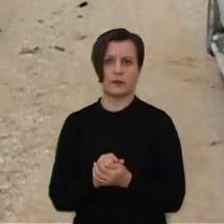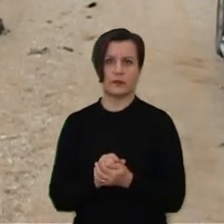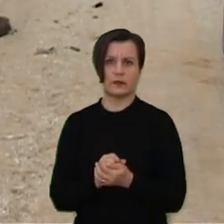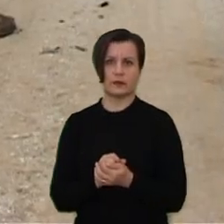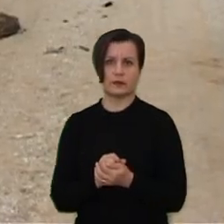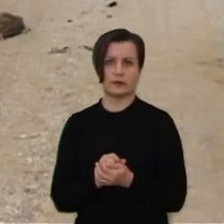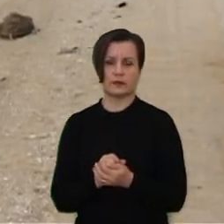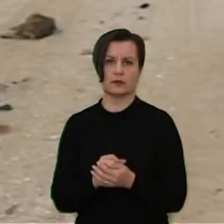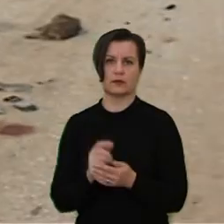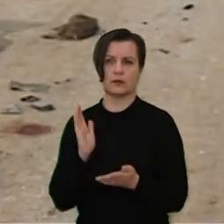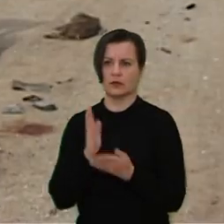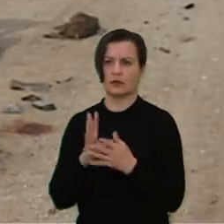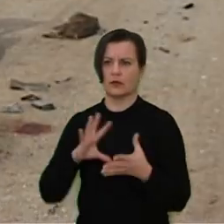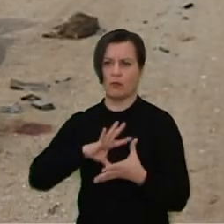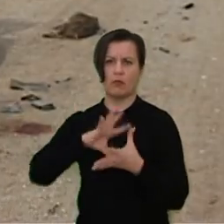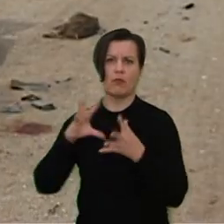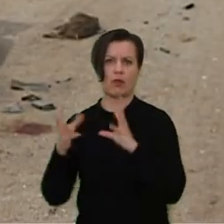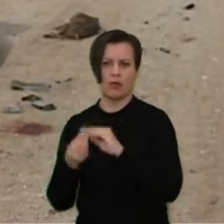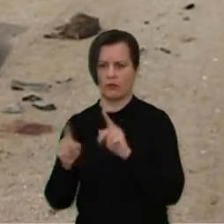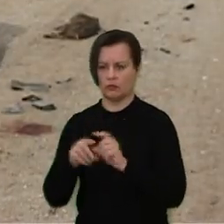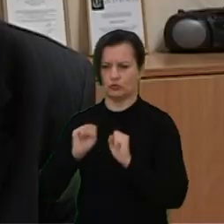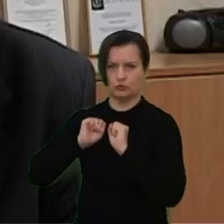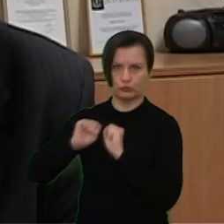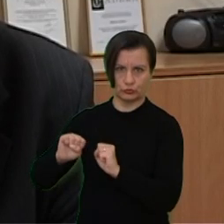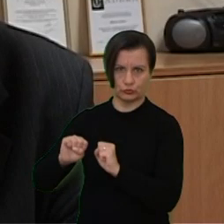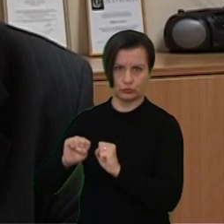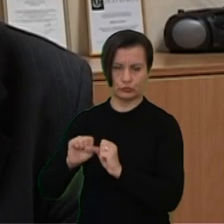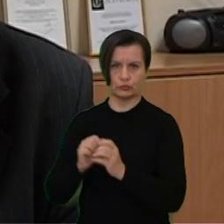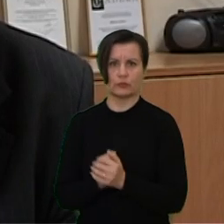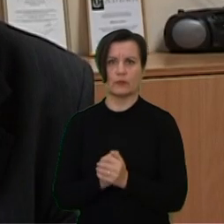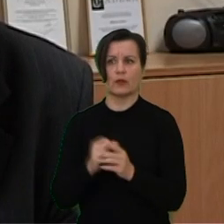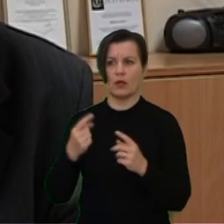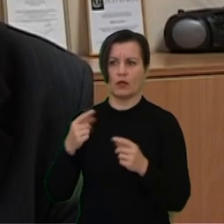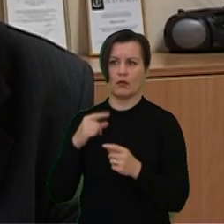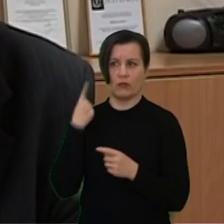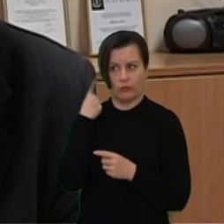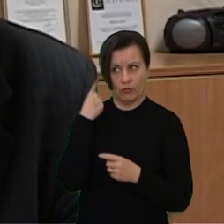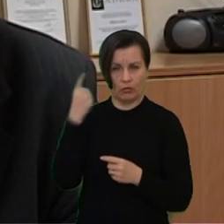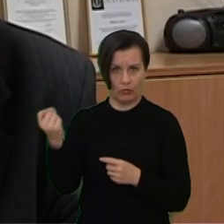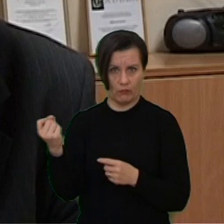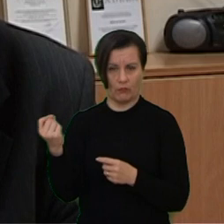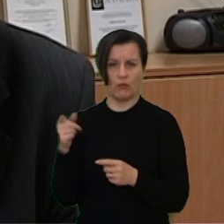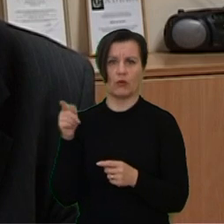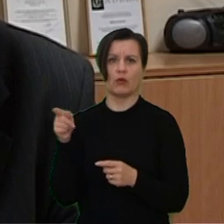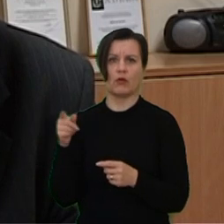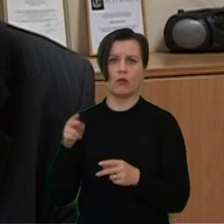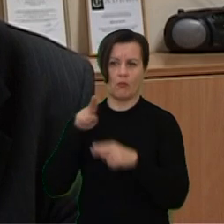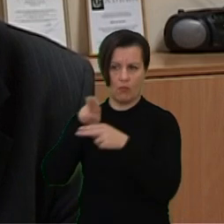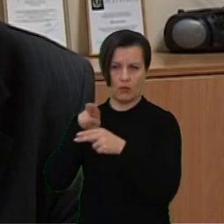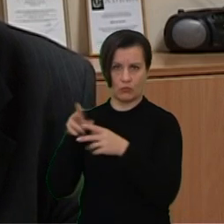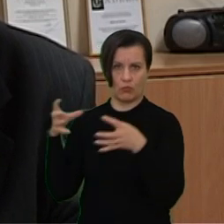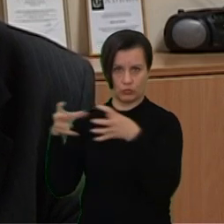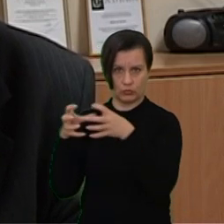taikomas tokios bendros apribojimų priemonės. Informuojamas medžiotųjų brelis, kad pas juos yra